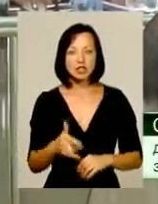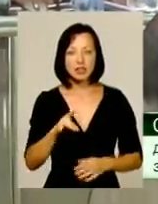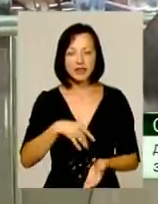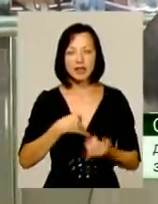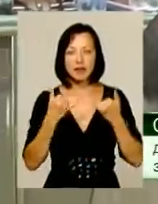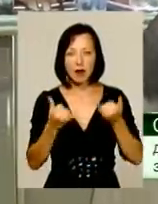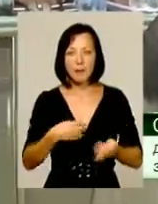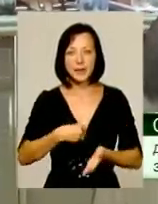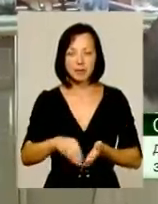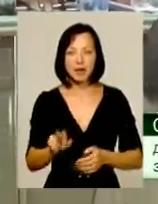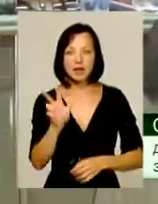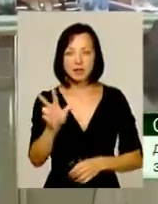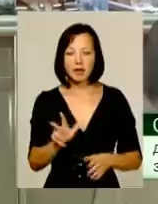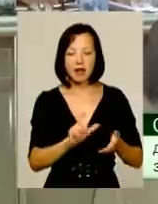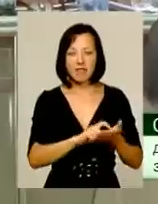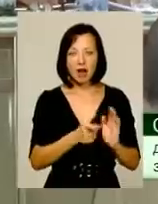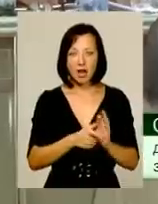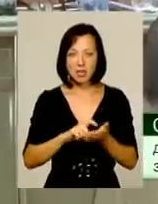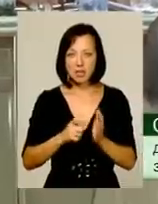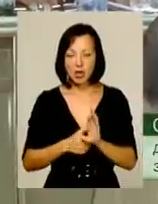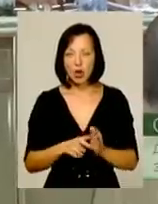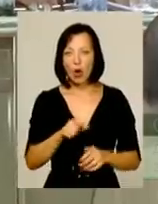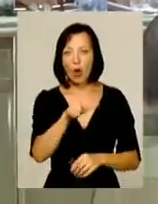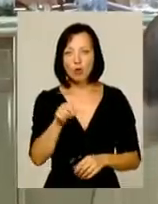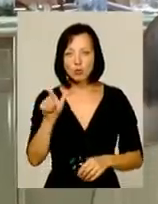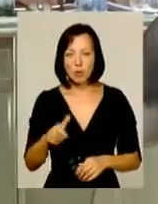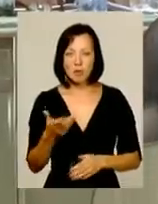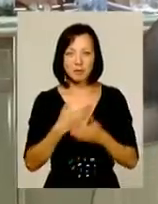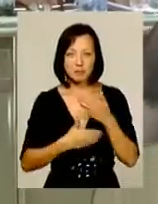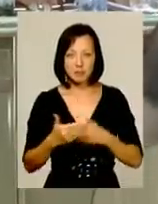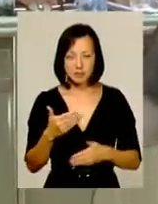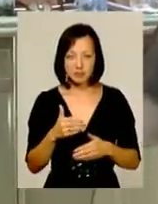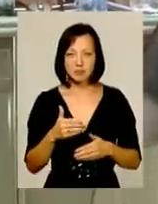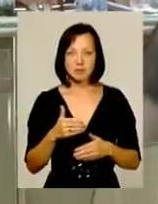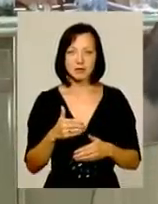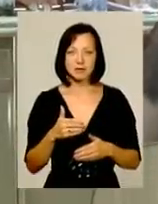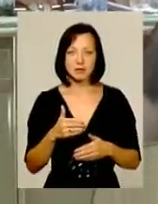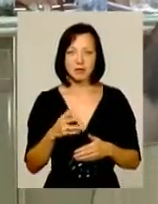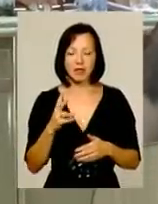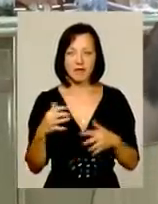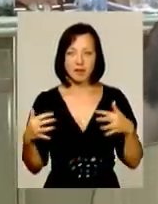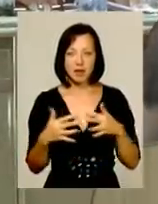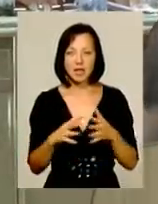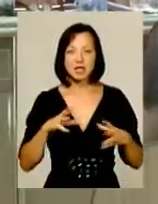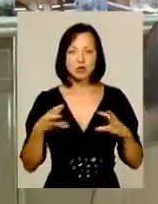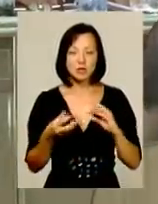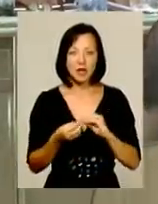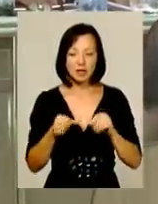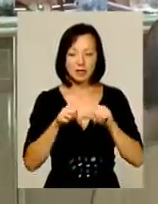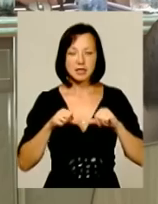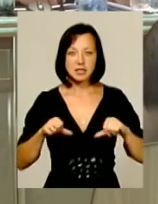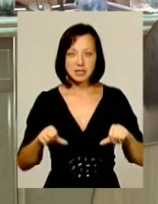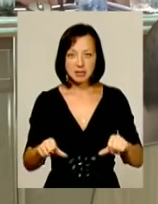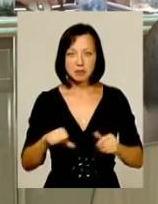придбання трьох квартир особам, які втратили функціональні можливості нижних кінцівок. За результатами засідання